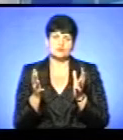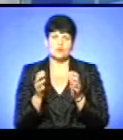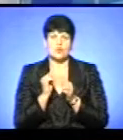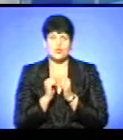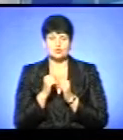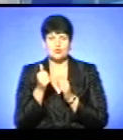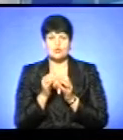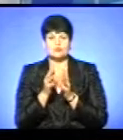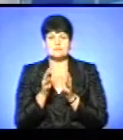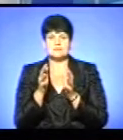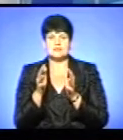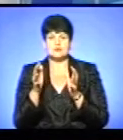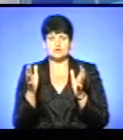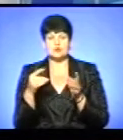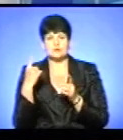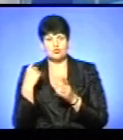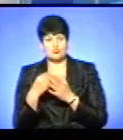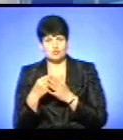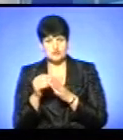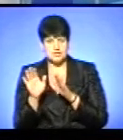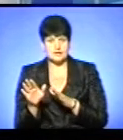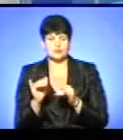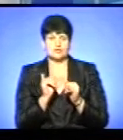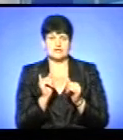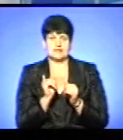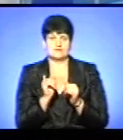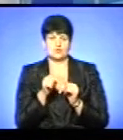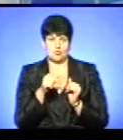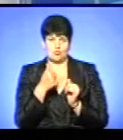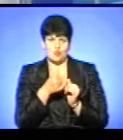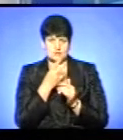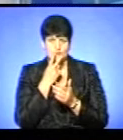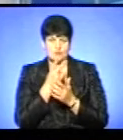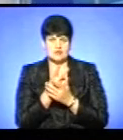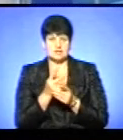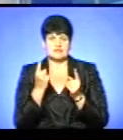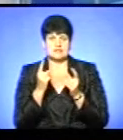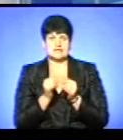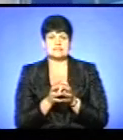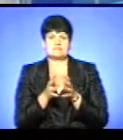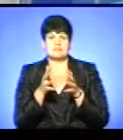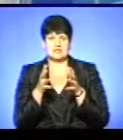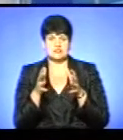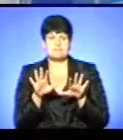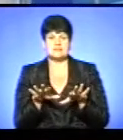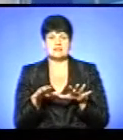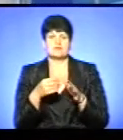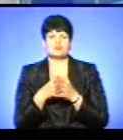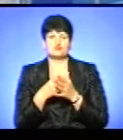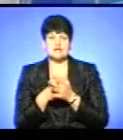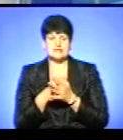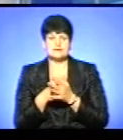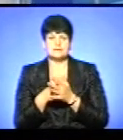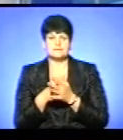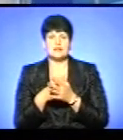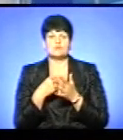це кожного року зростає, як з обласного бюджету, так. І безпосередньо цього року ми побачили суттєві збільшення із місцею в бюджеті, а також